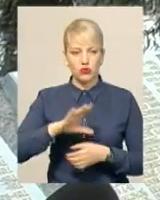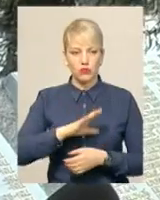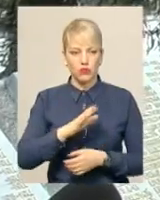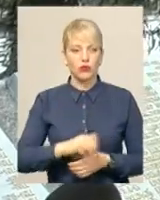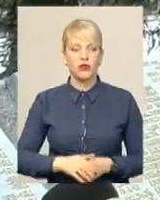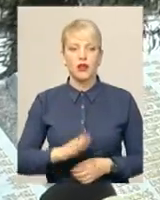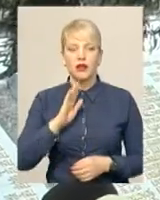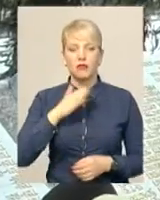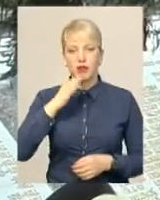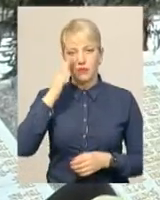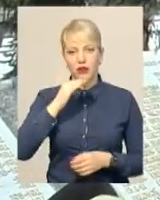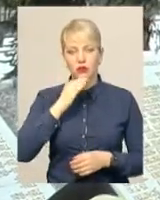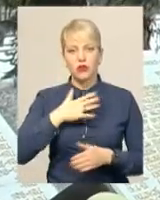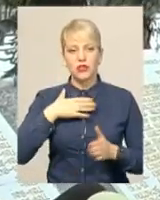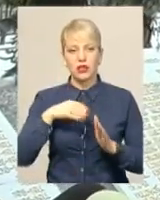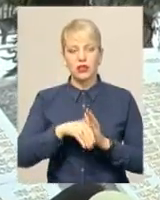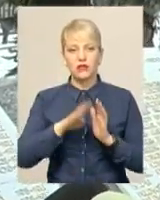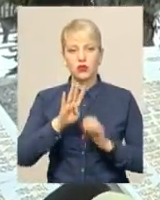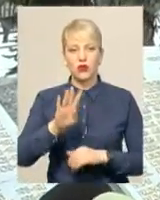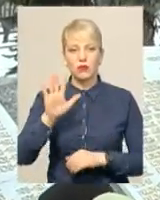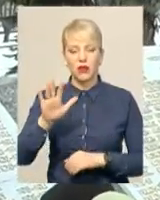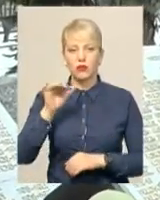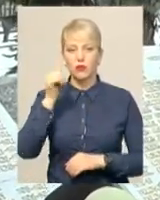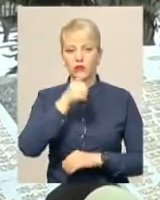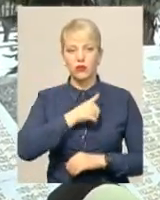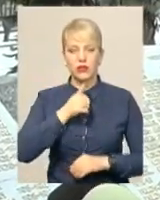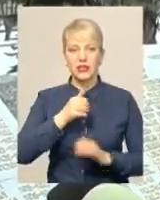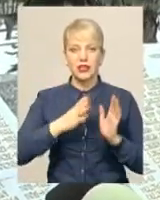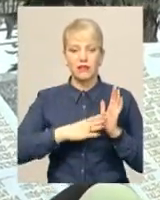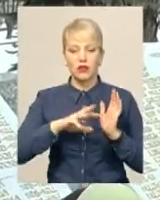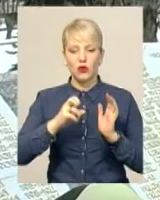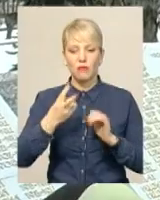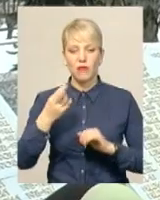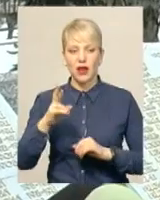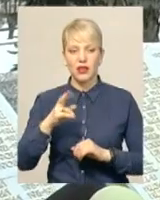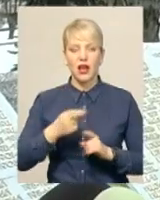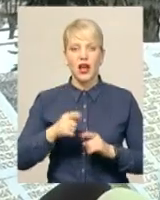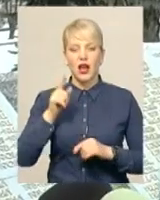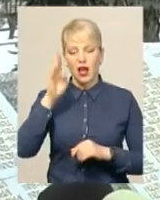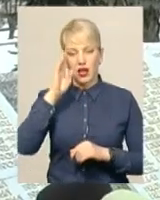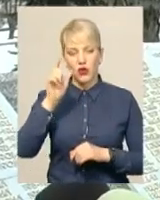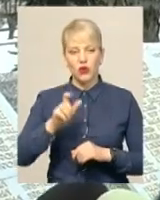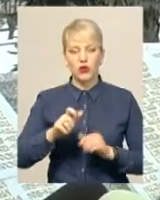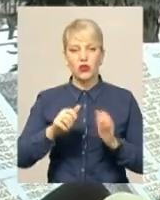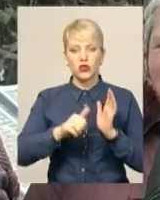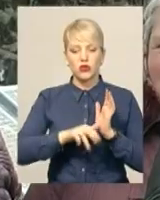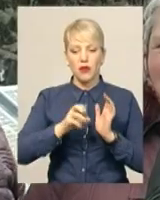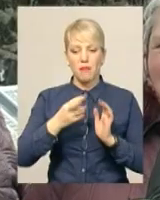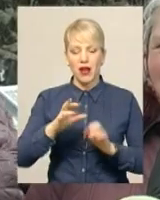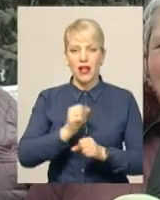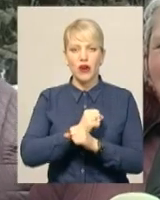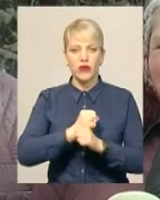загинув у 45-му році. Ну так, 9 мая була побіда, а його 6 мая розірвала осколок.